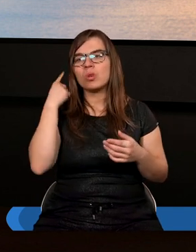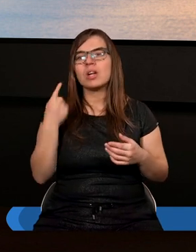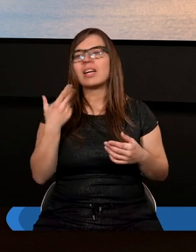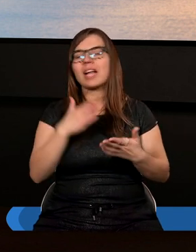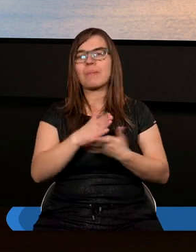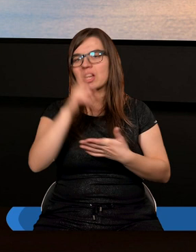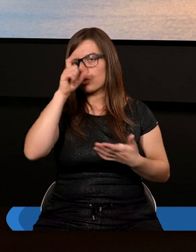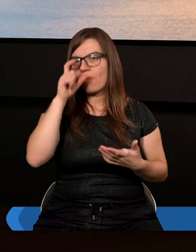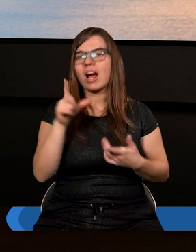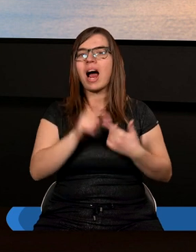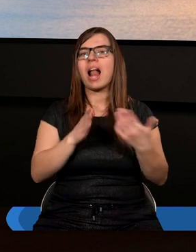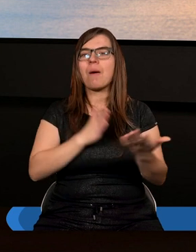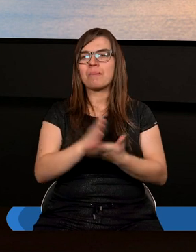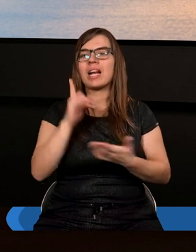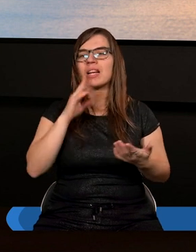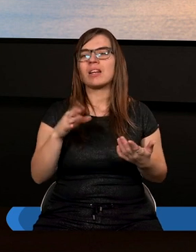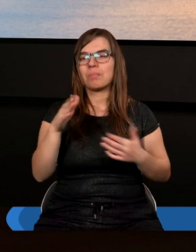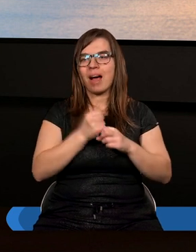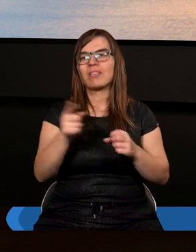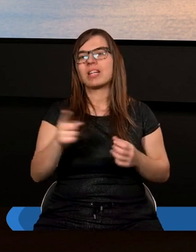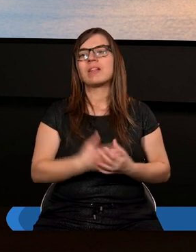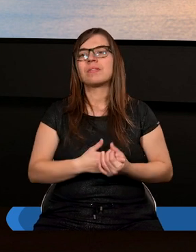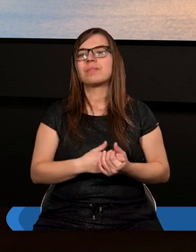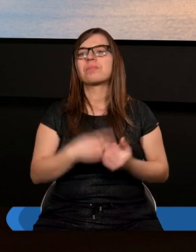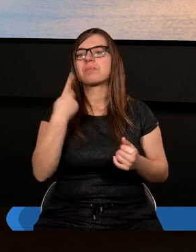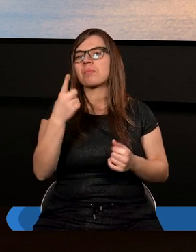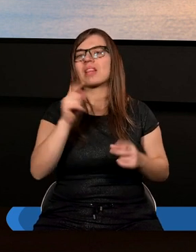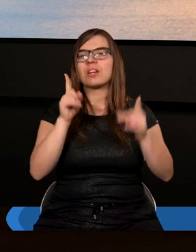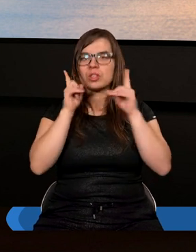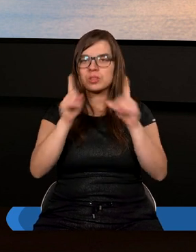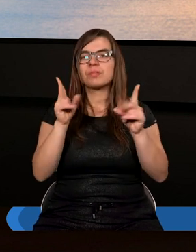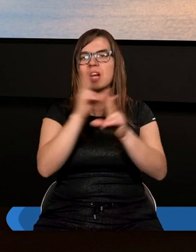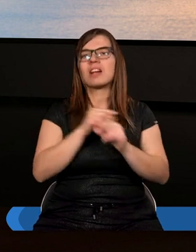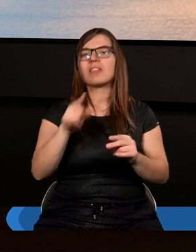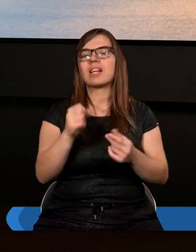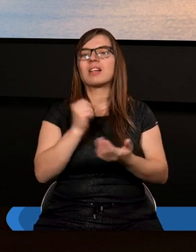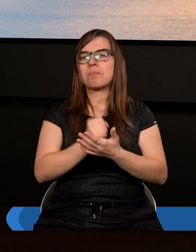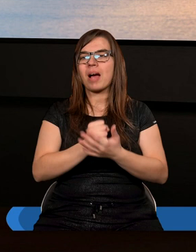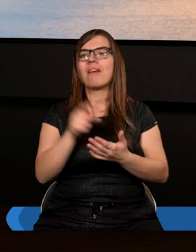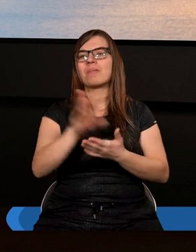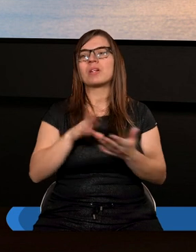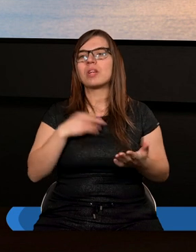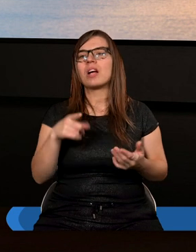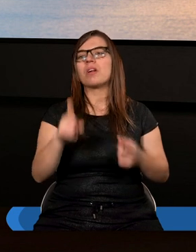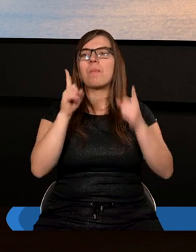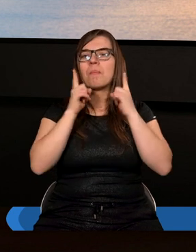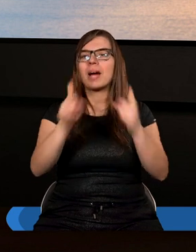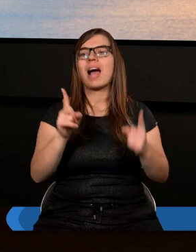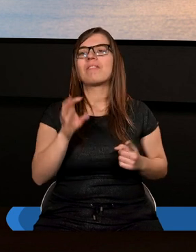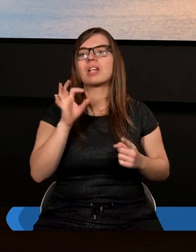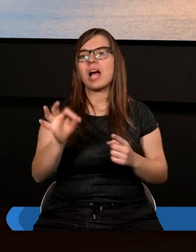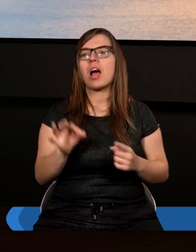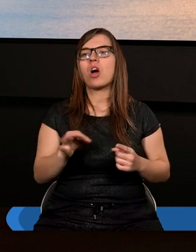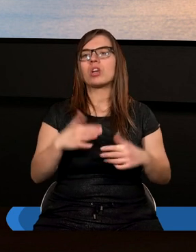nie przez człowieka, ale przez Pana. Jedną rzeczywiście z tych niezwykłych prawd Pisma Świętego jest prawda o